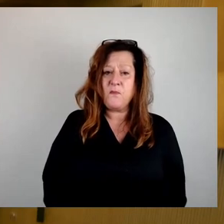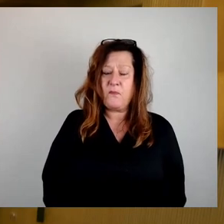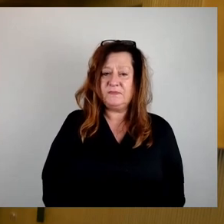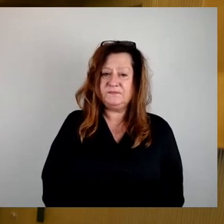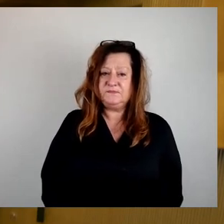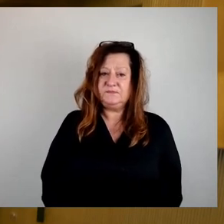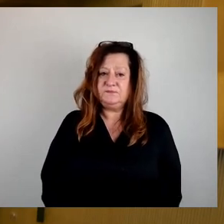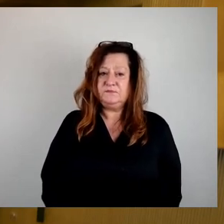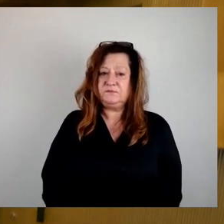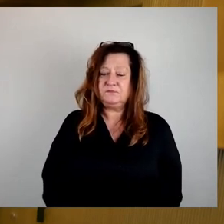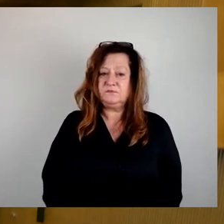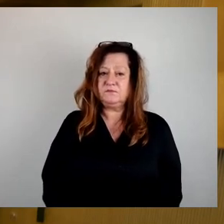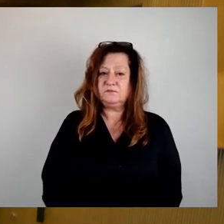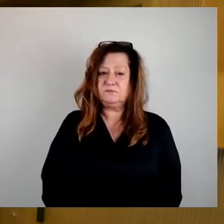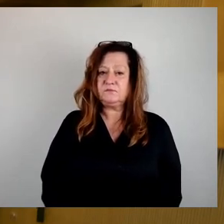Und jetzt Herr Schmählich.